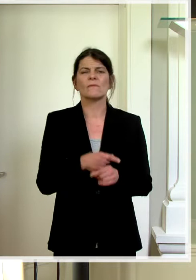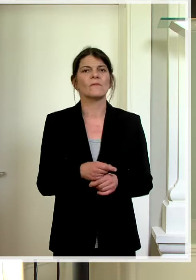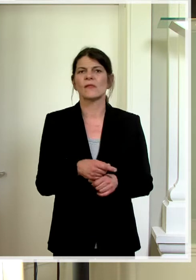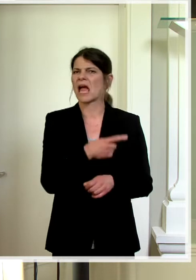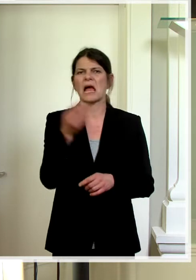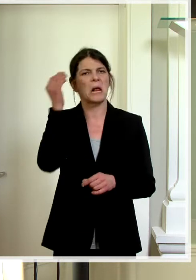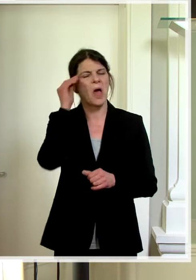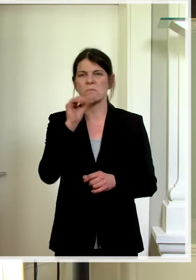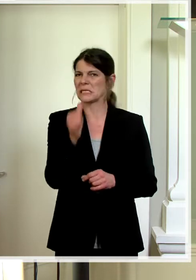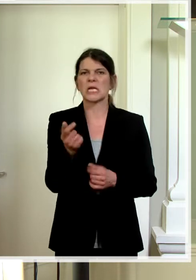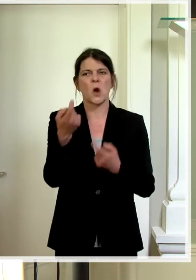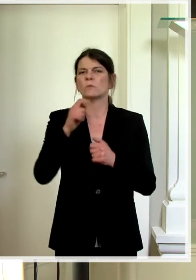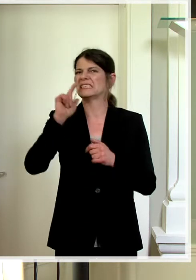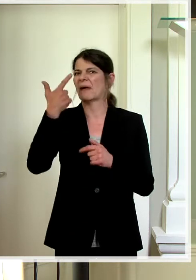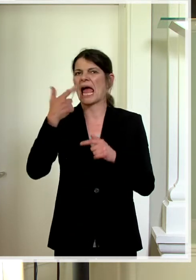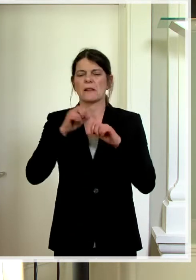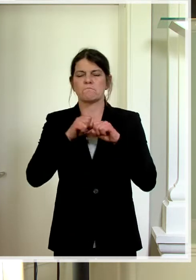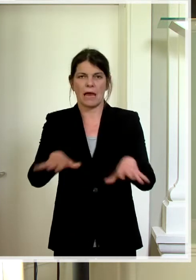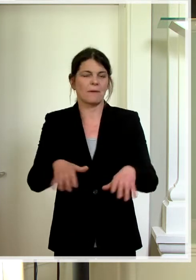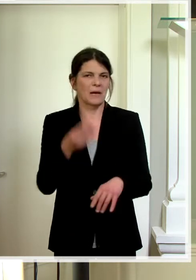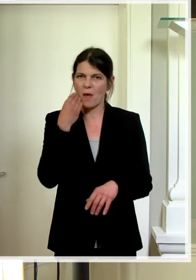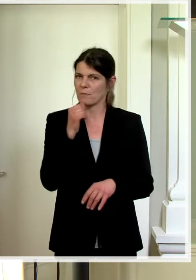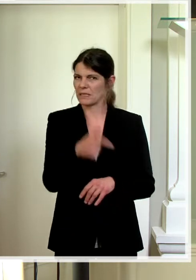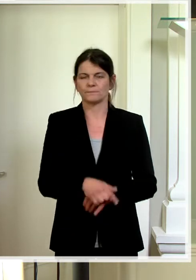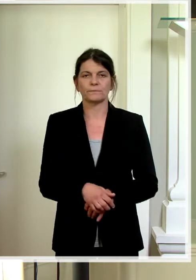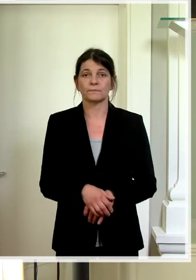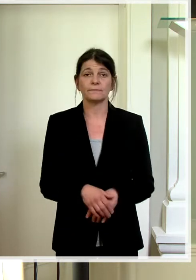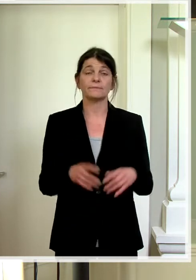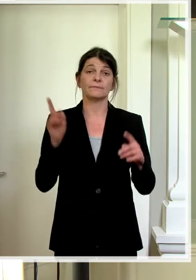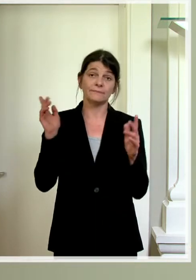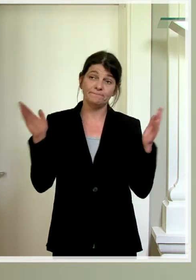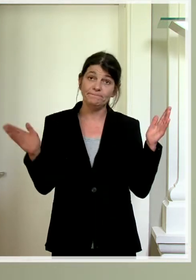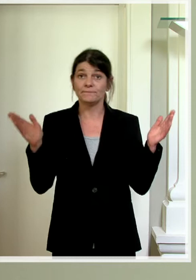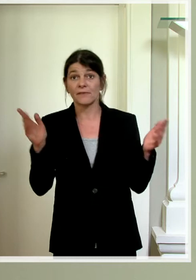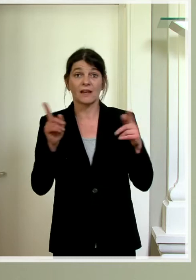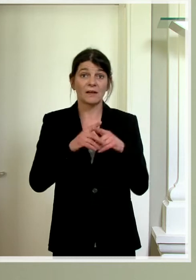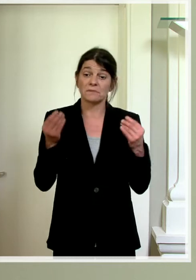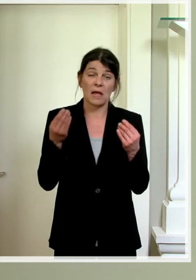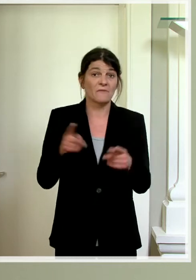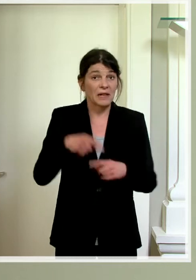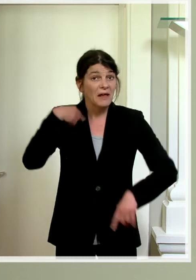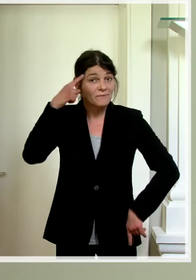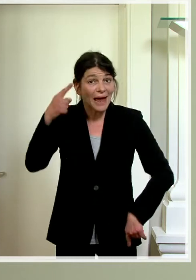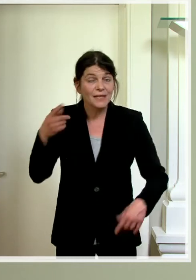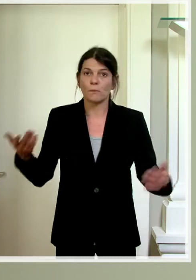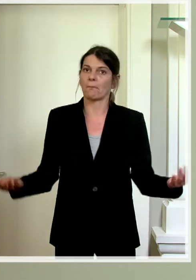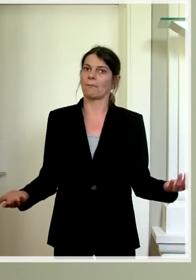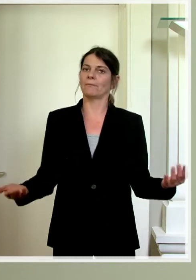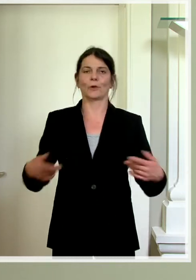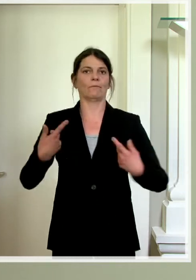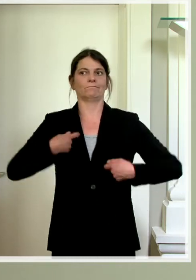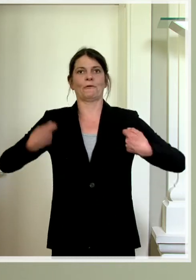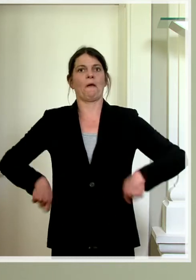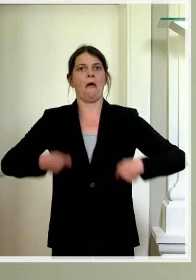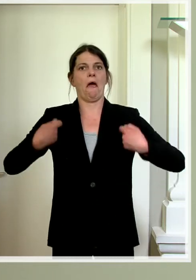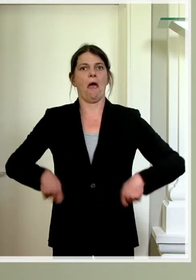zweiten Welle rechnet. Wie sehen Sie das? Es gibt immer Dinge, wenn man die wüsste, dann wäre man ungeheuer reich,